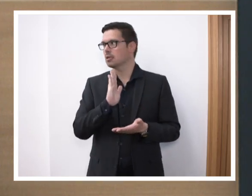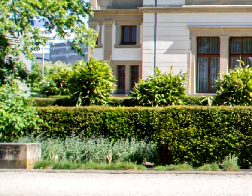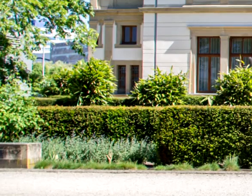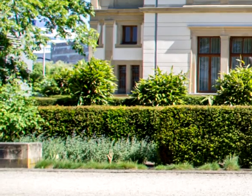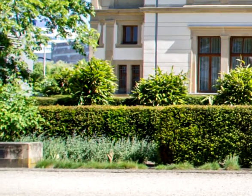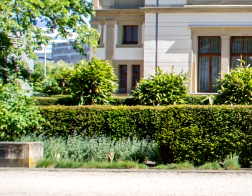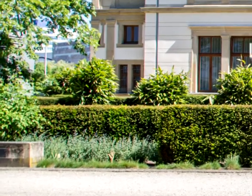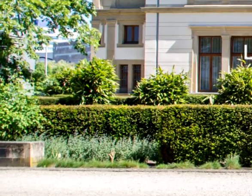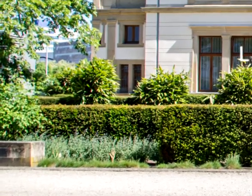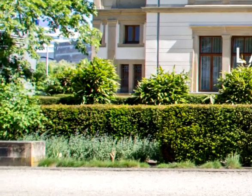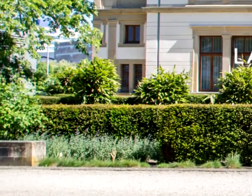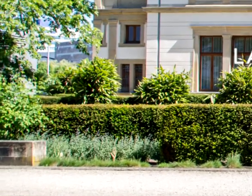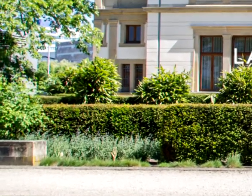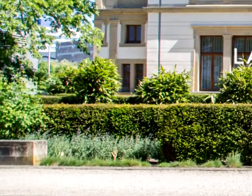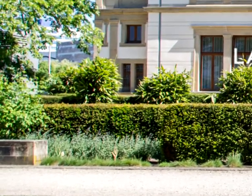fünften Mal ab.